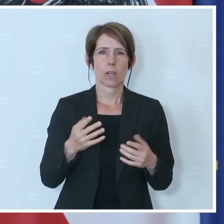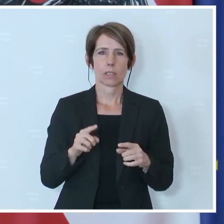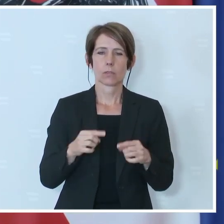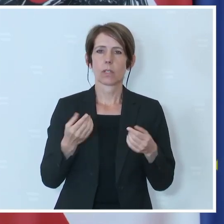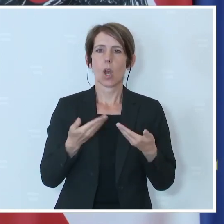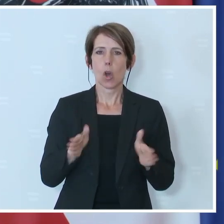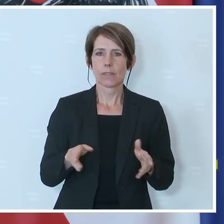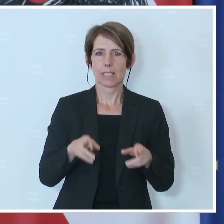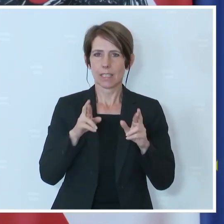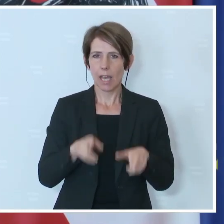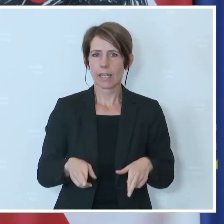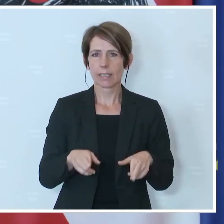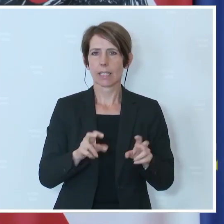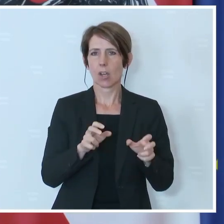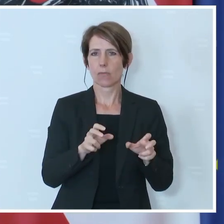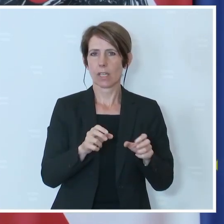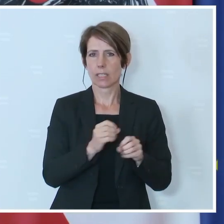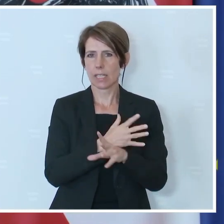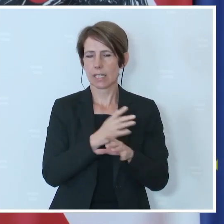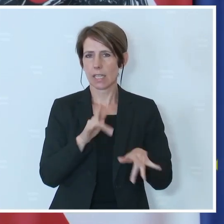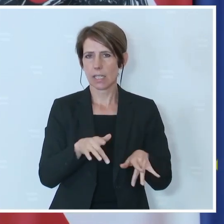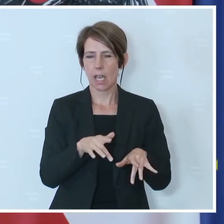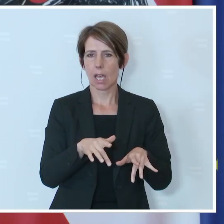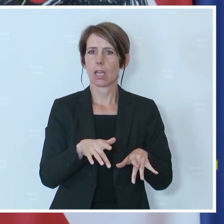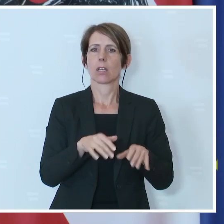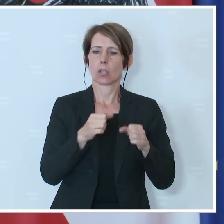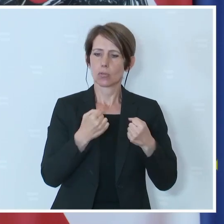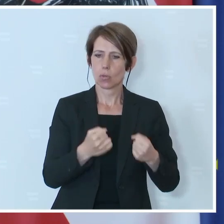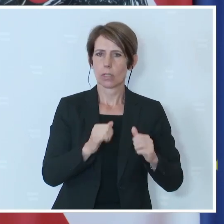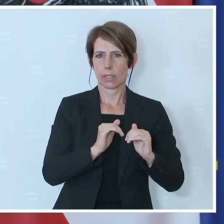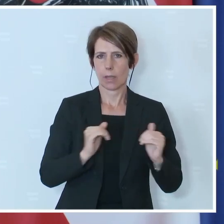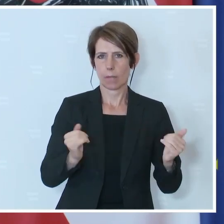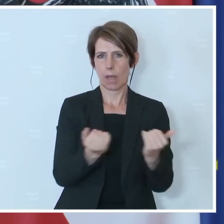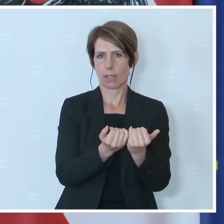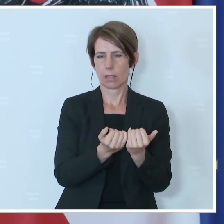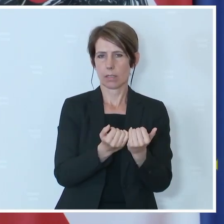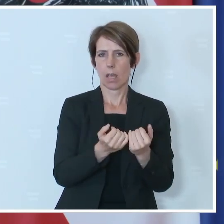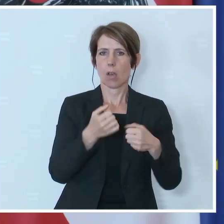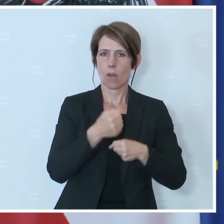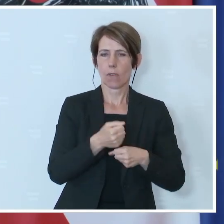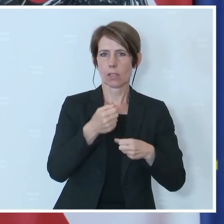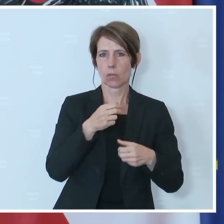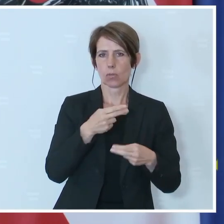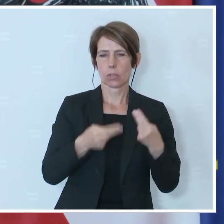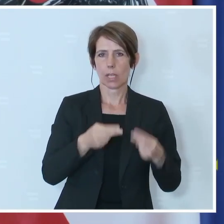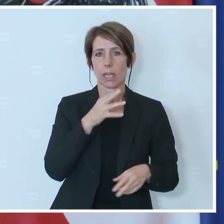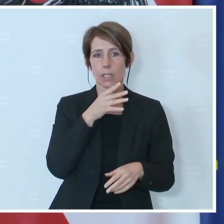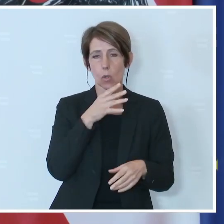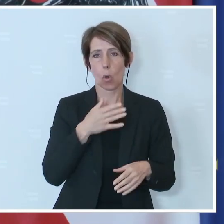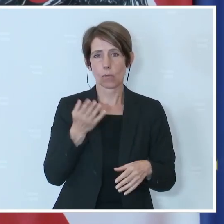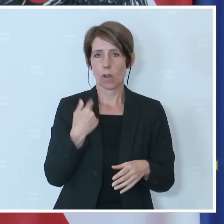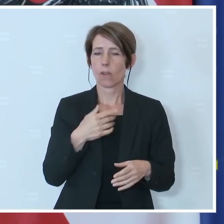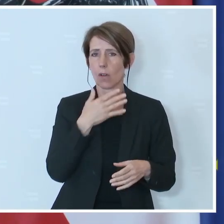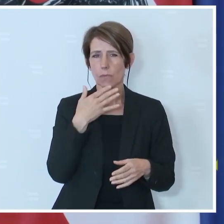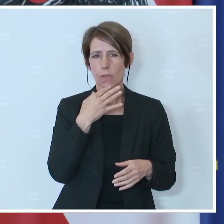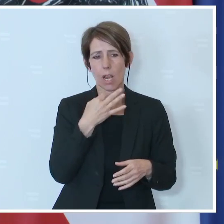Öffentlich-Rechtlichen haben, der auf eine solide Basis gestellt wurde. Und Sie wissen, dass der Verfassungsgerichtshof mit seinem Erkenntnis da alles Mögliche in Frage gestellt hat. Dieses